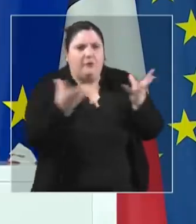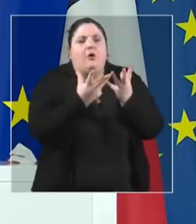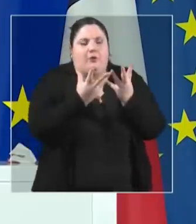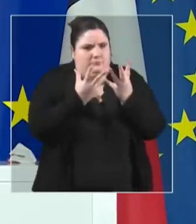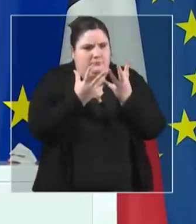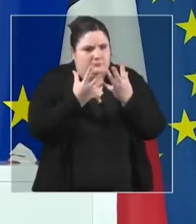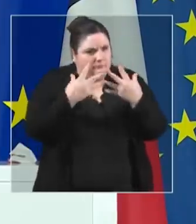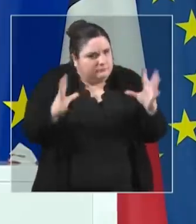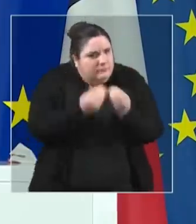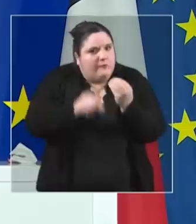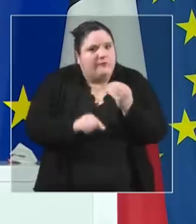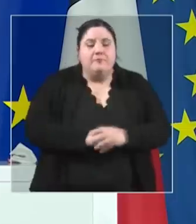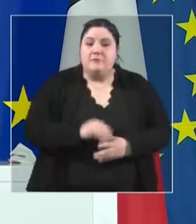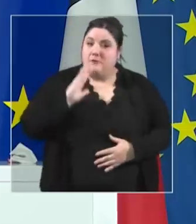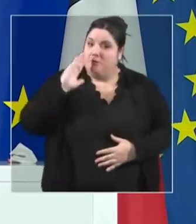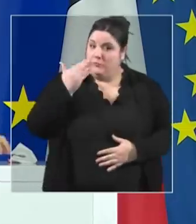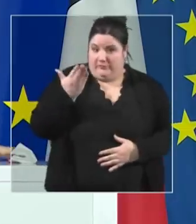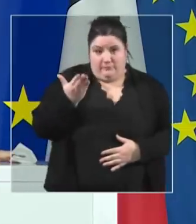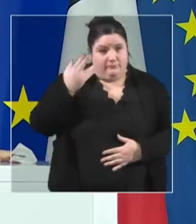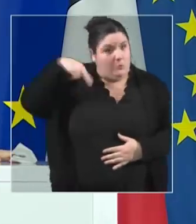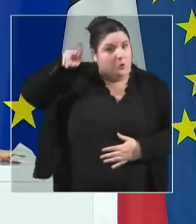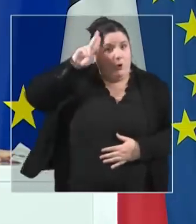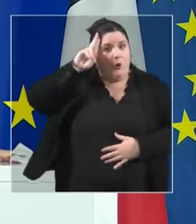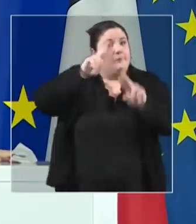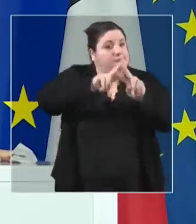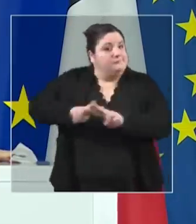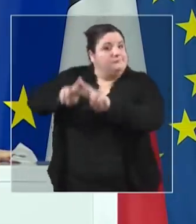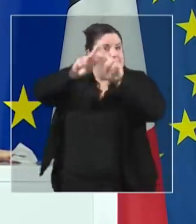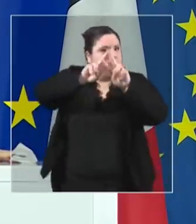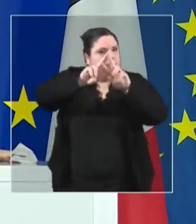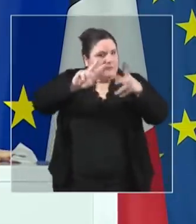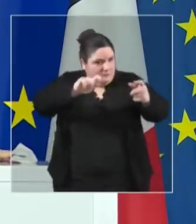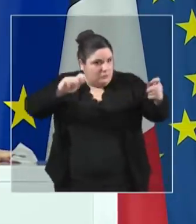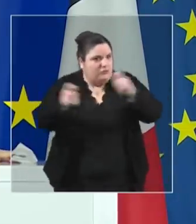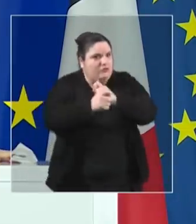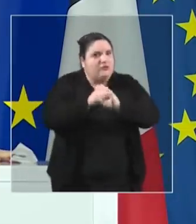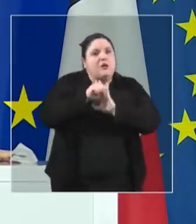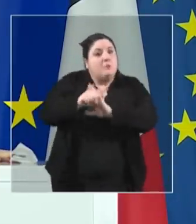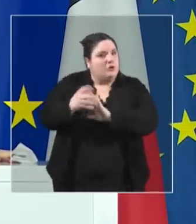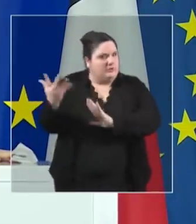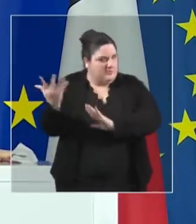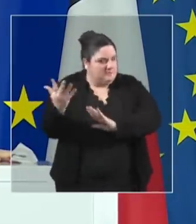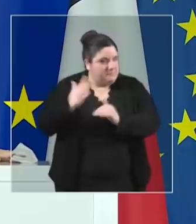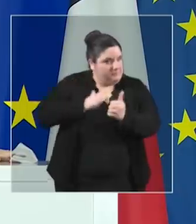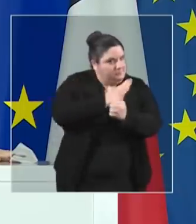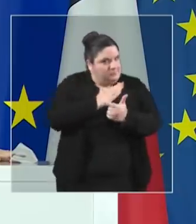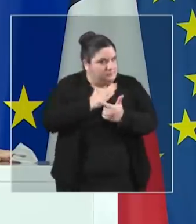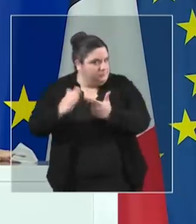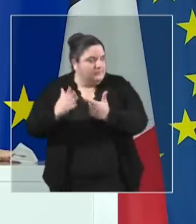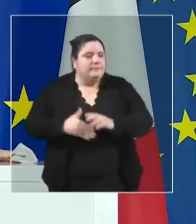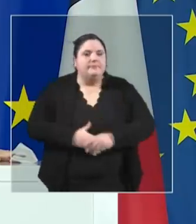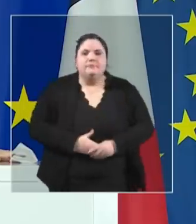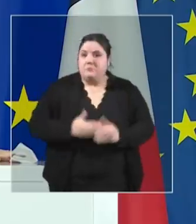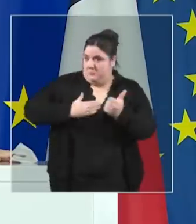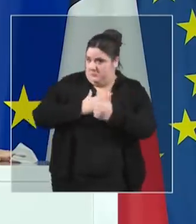réforme de l'espace Schengen autour de deux priorités. La première, ce sera la mise en place d'un pilotage